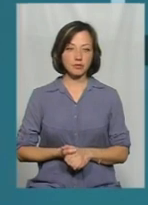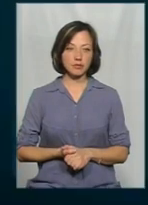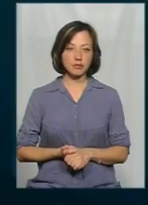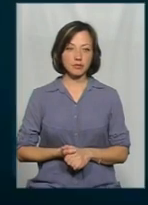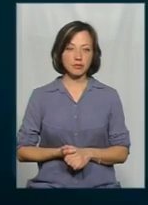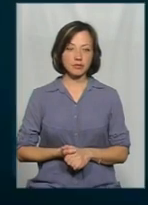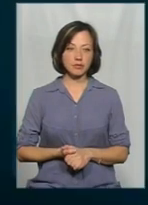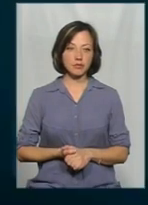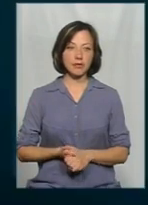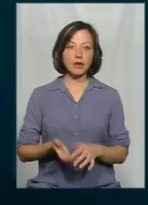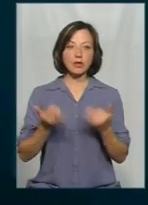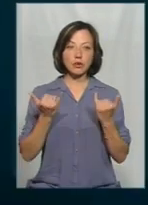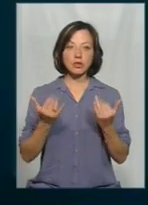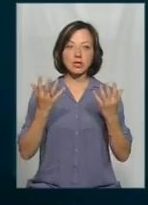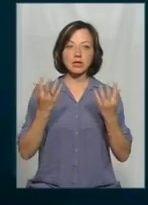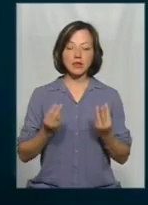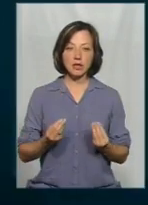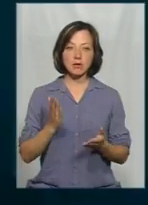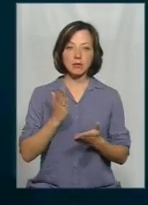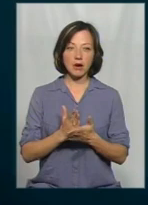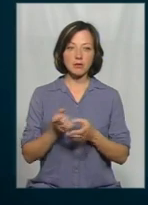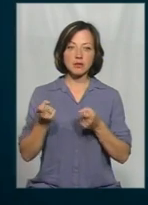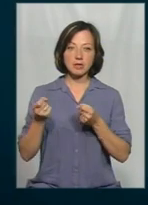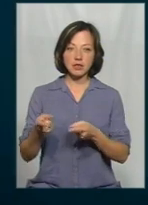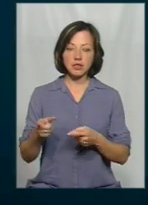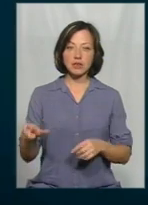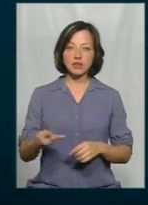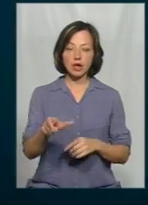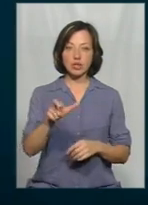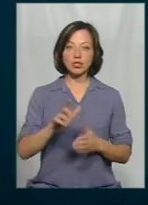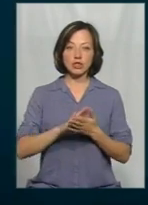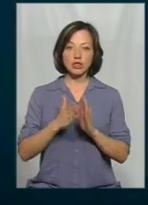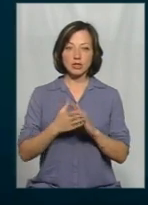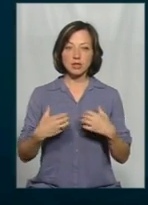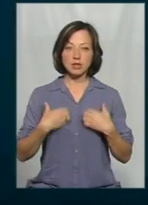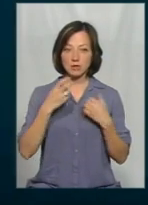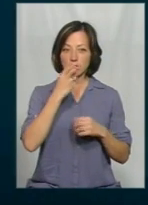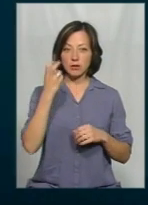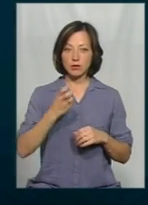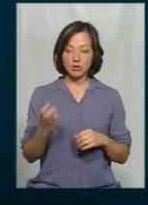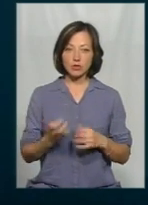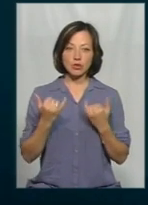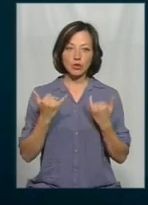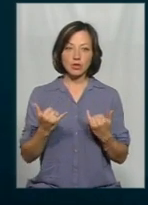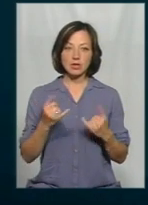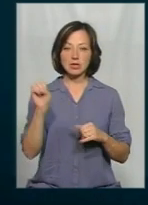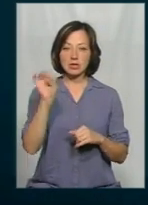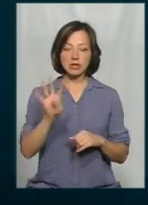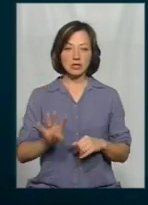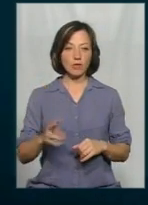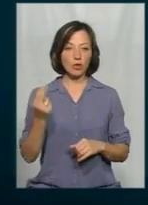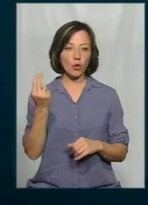На сьогоднішній день ми маємо знову скид, тому ситуація при річки є жахлива річка, є смердюча річка, є сьогодні сивого кольору.